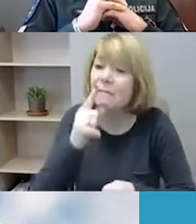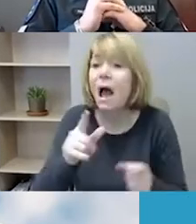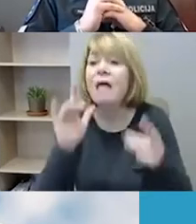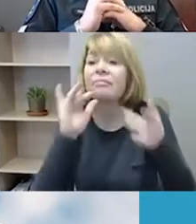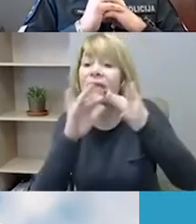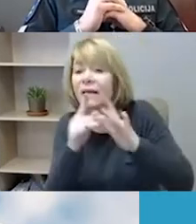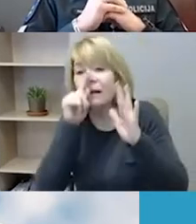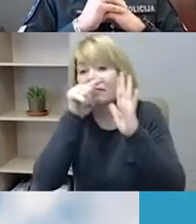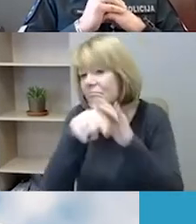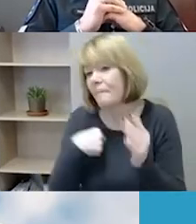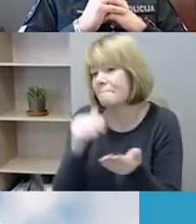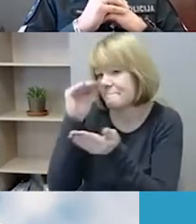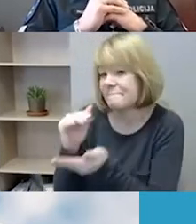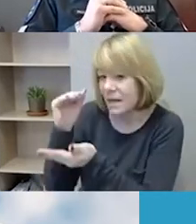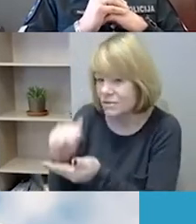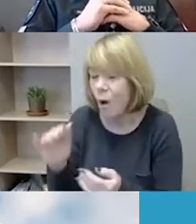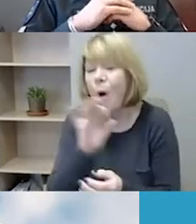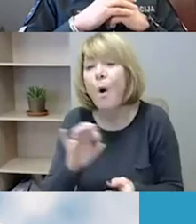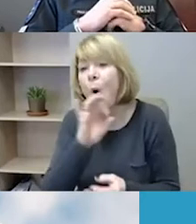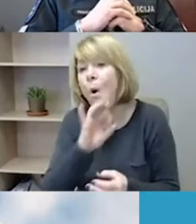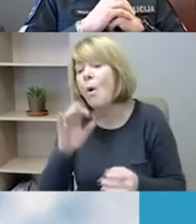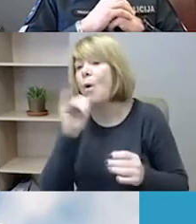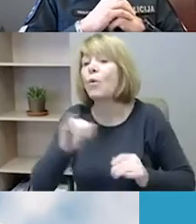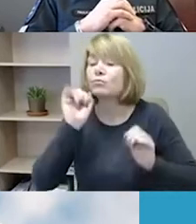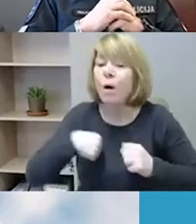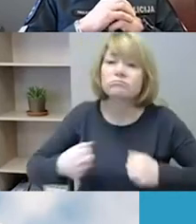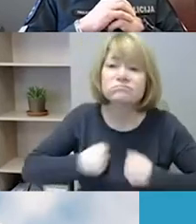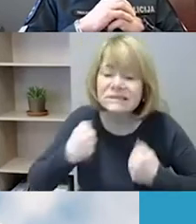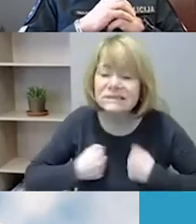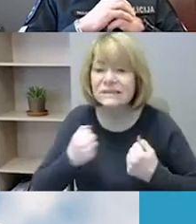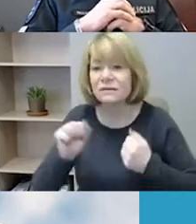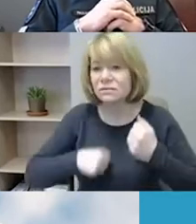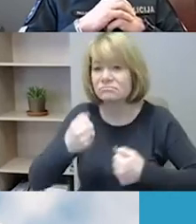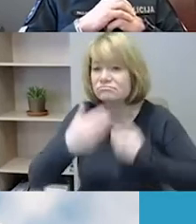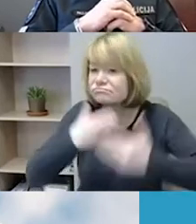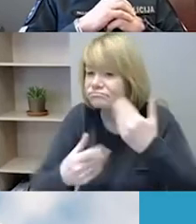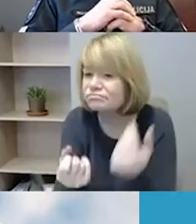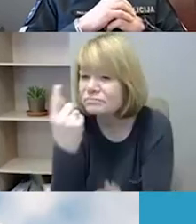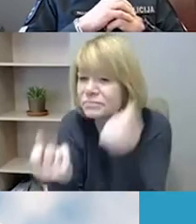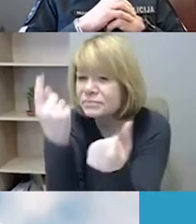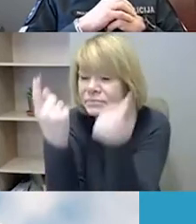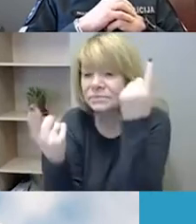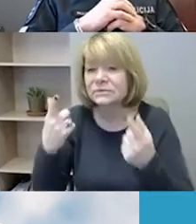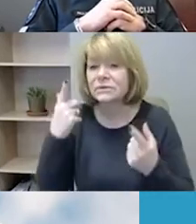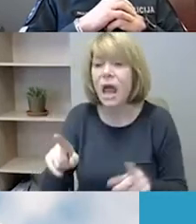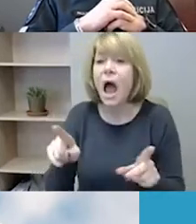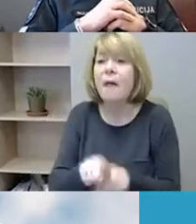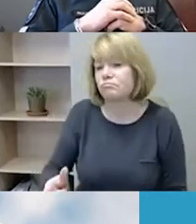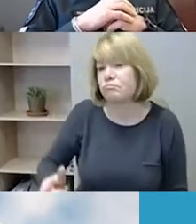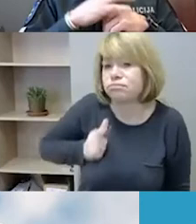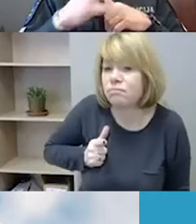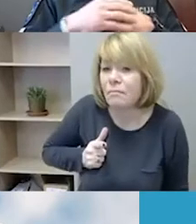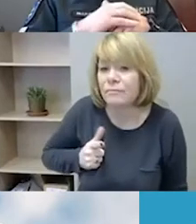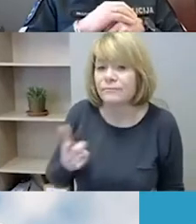Bet kur dar galėtume pasitemti ir ką galėtume daryti, tai yra, na, tiesiog patruliavimas, tas ne